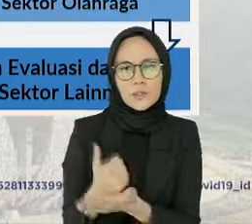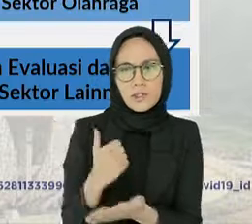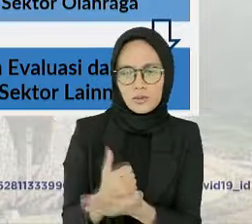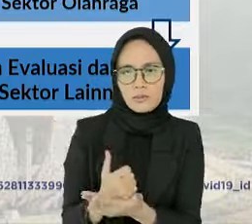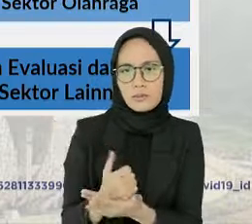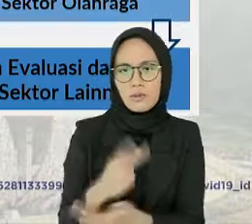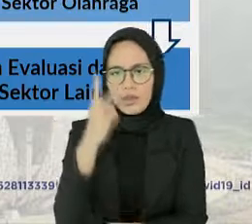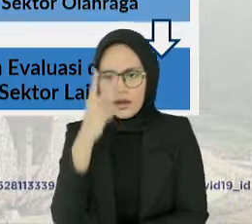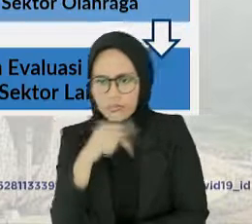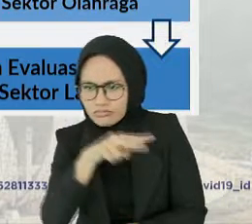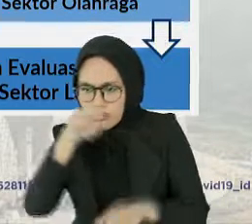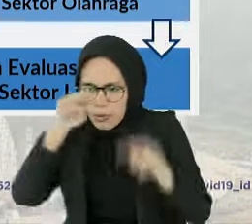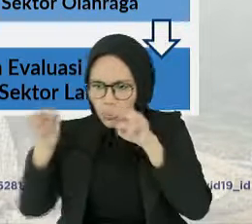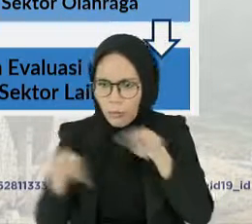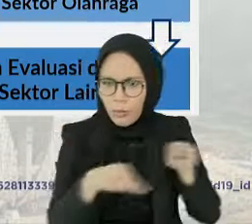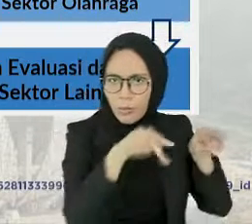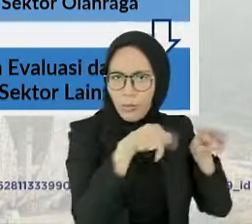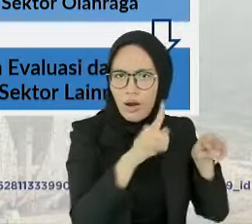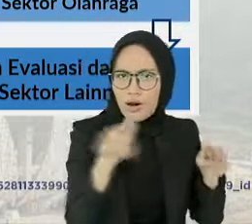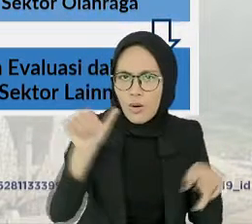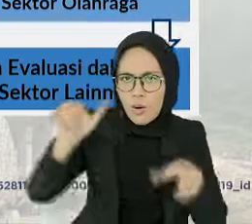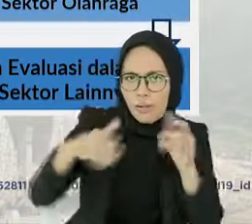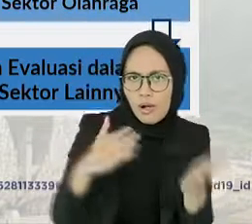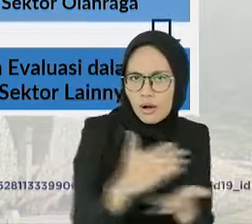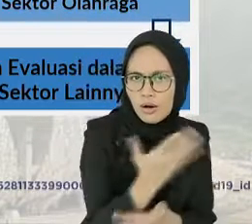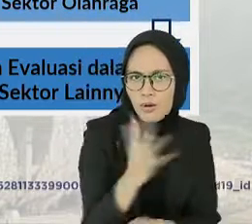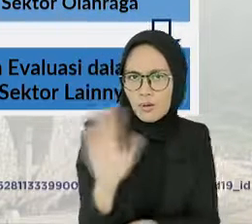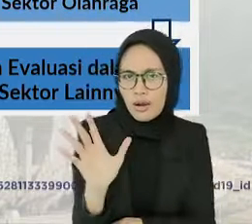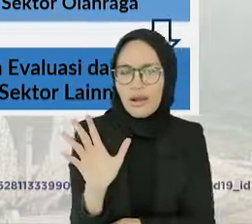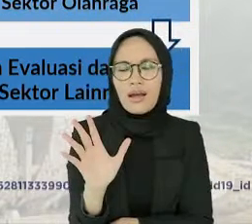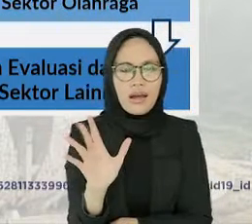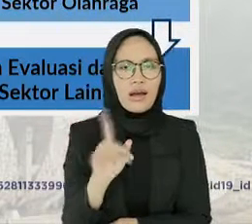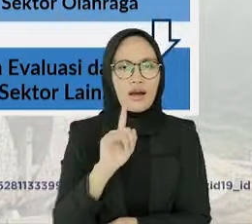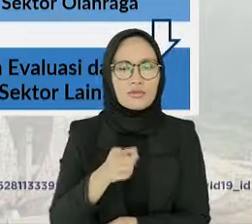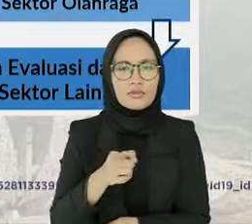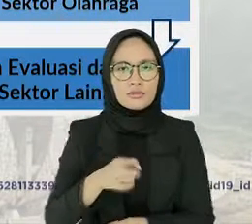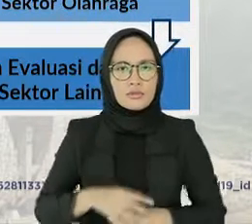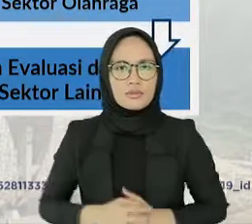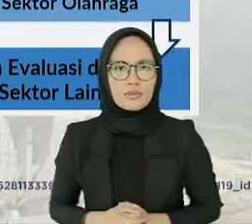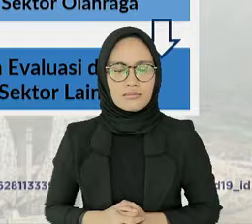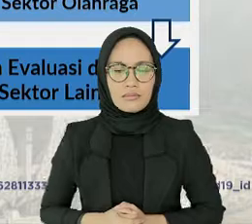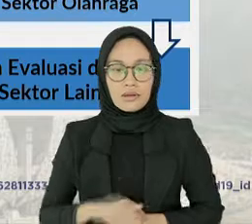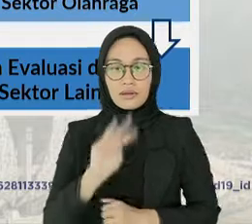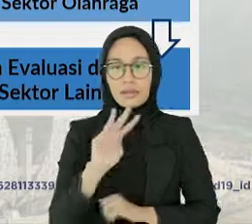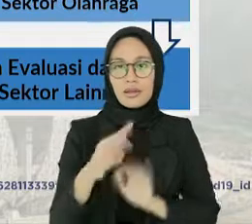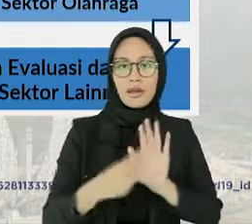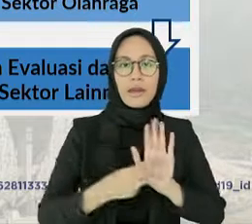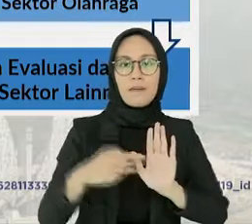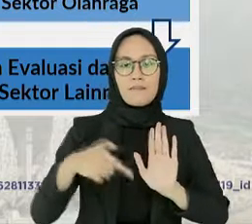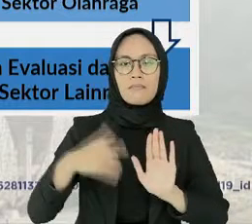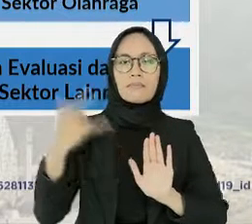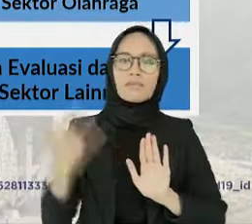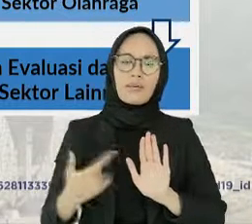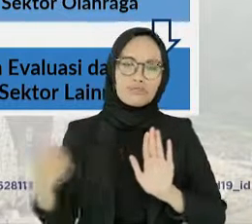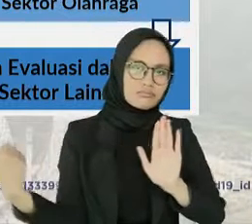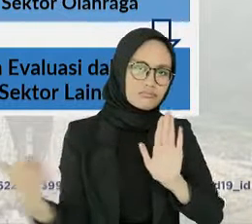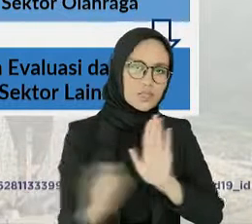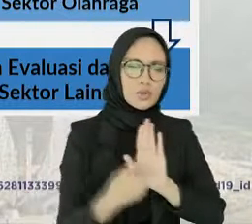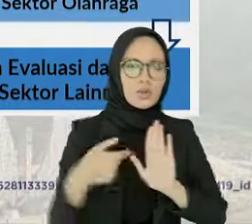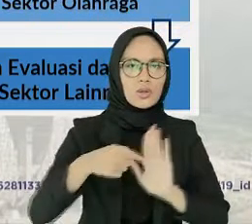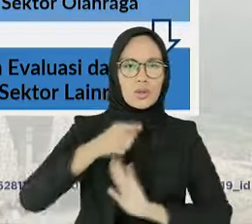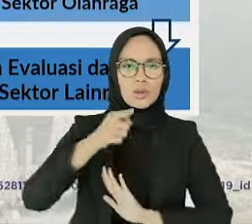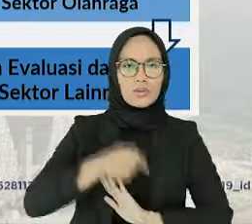yang ketat. Selanjutnya, pembentukan Satgas Protokol Kesehatan 3M selama rangkaian acara